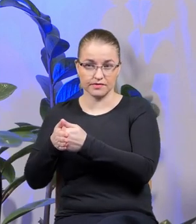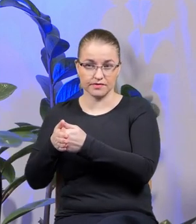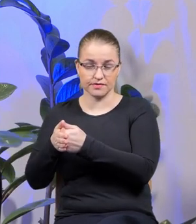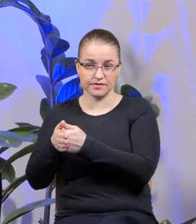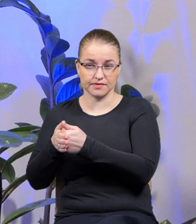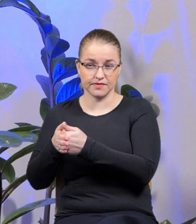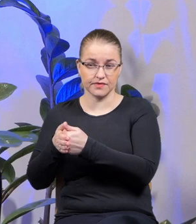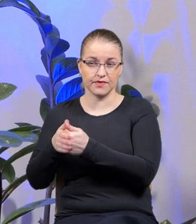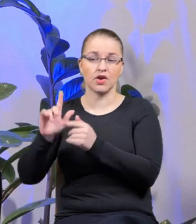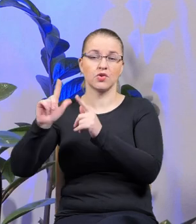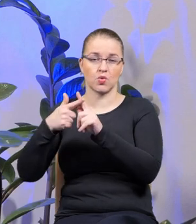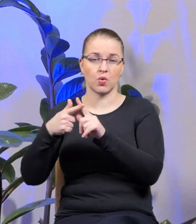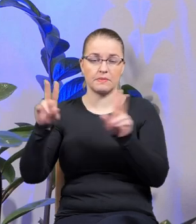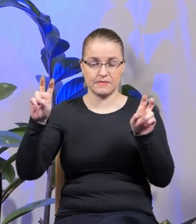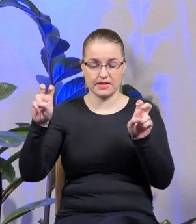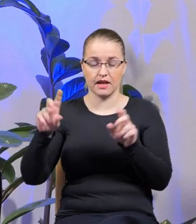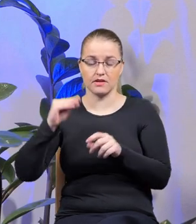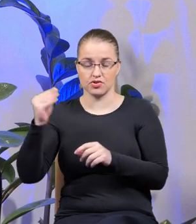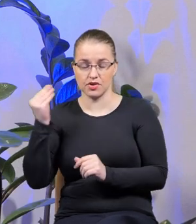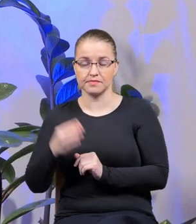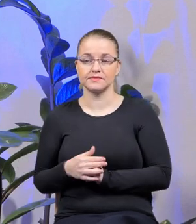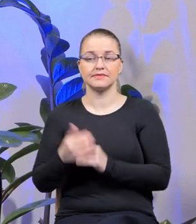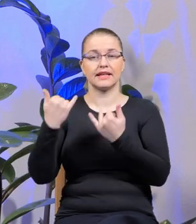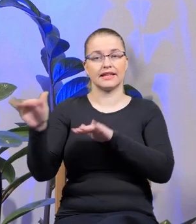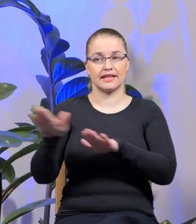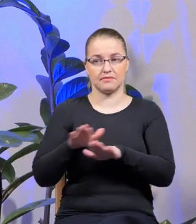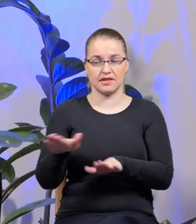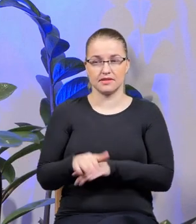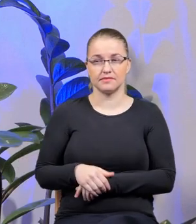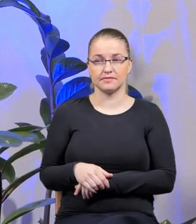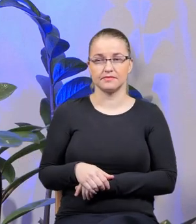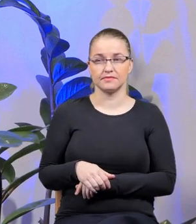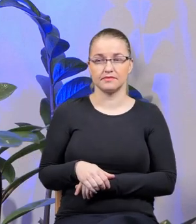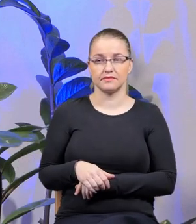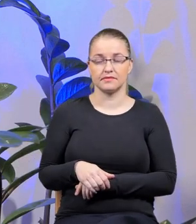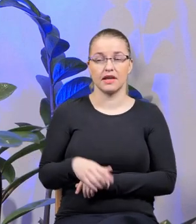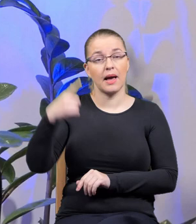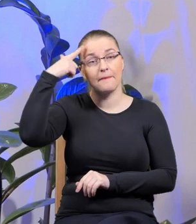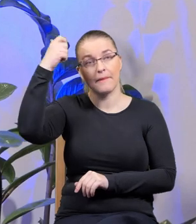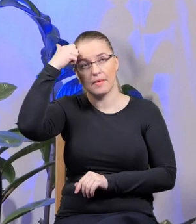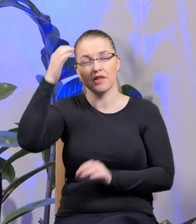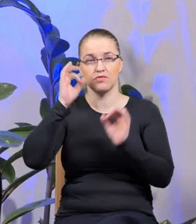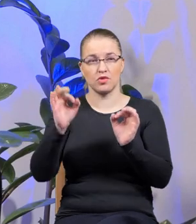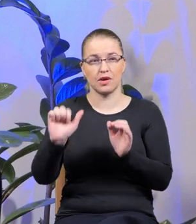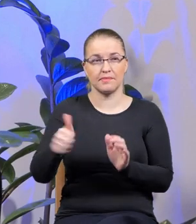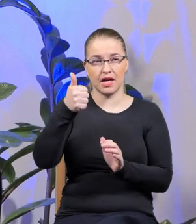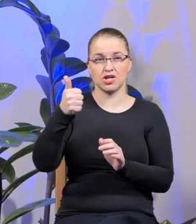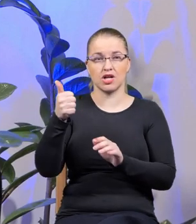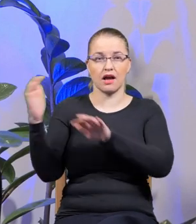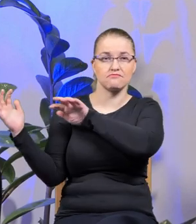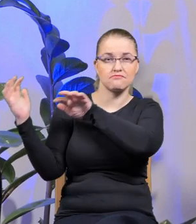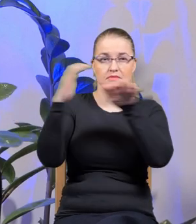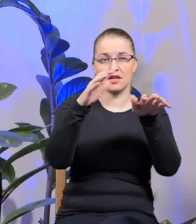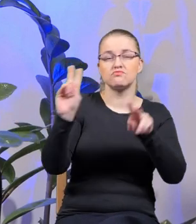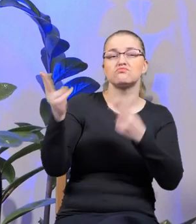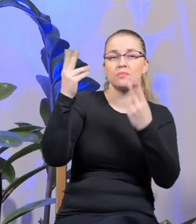jeszcze drugi cytat z innego miejsca. Pamiętam dobrze pierwszą falę emigracji z